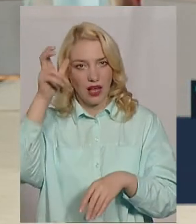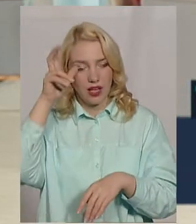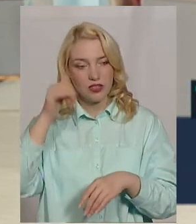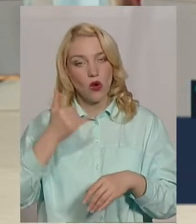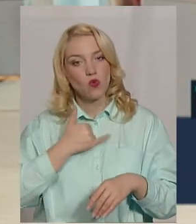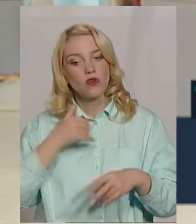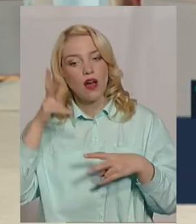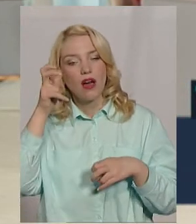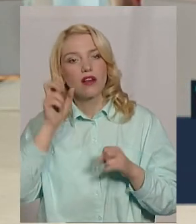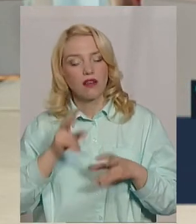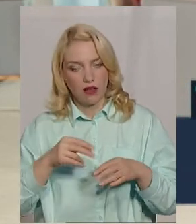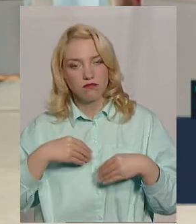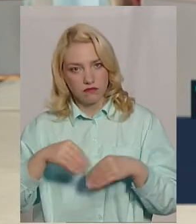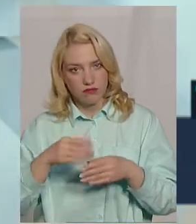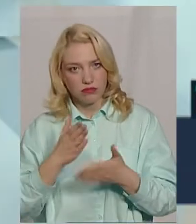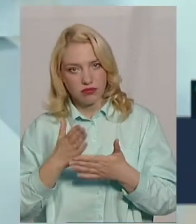в області?